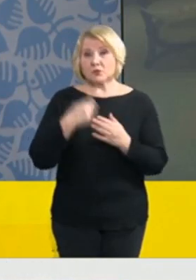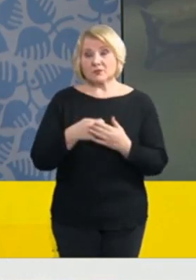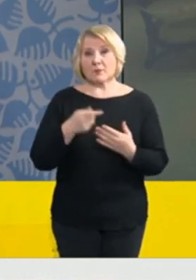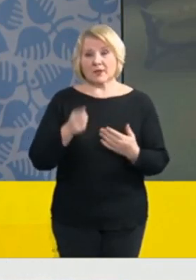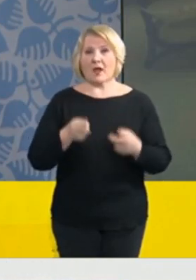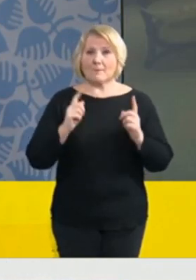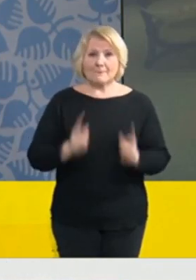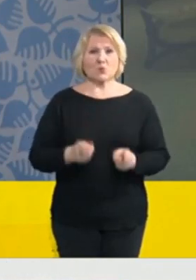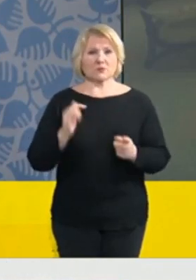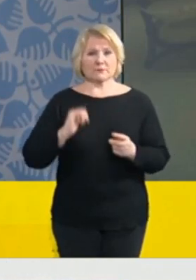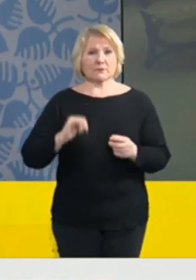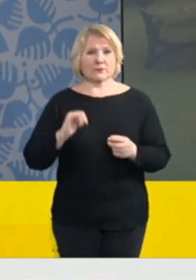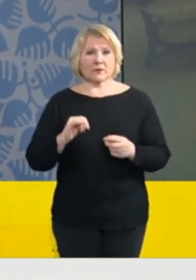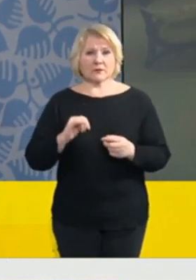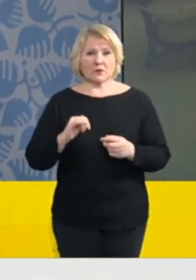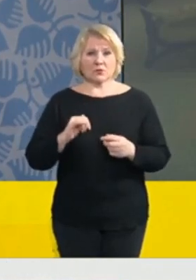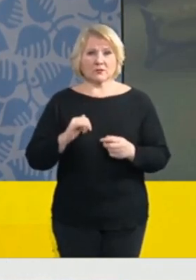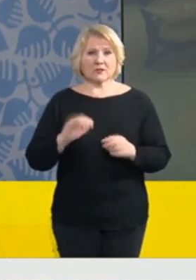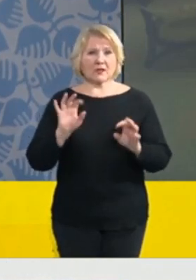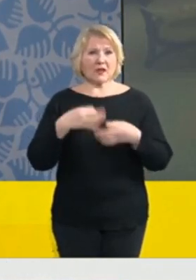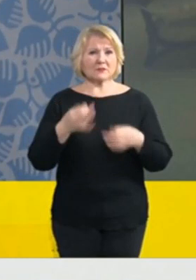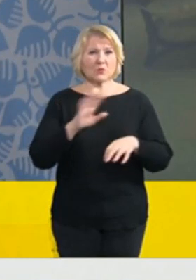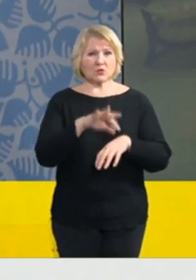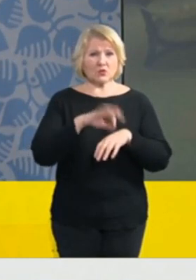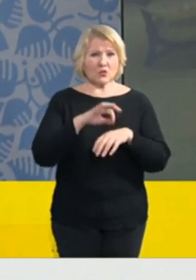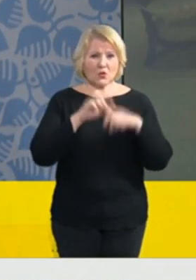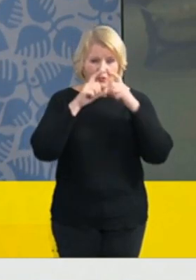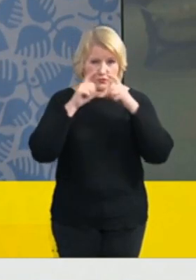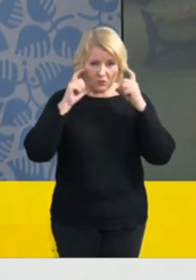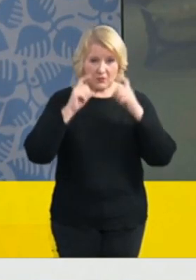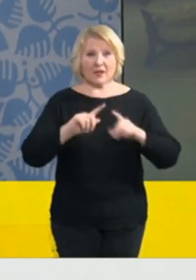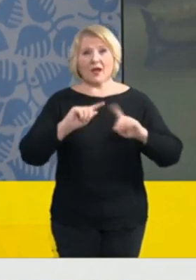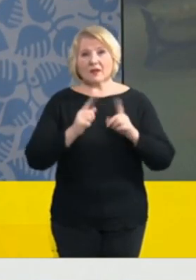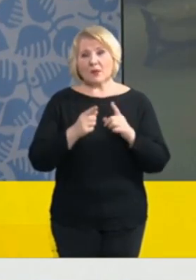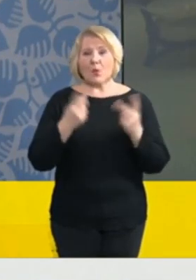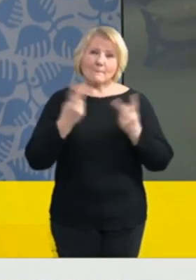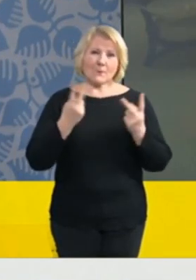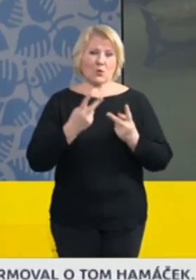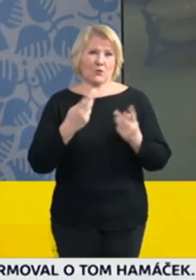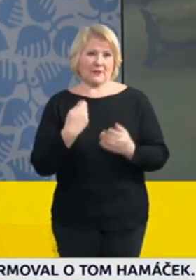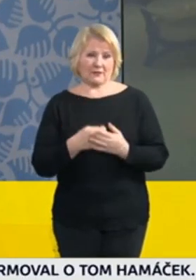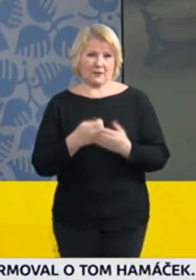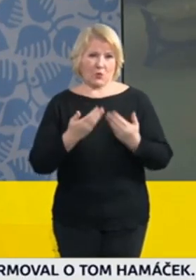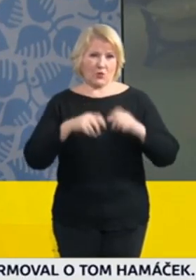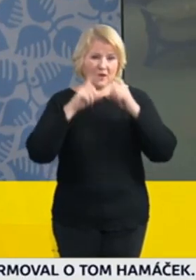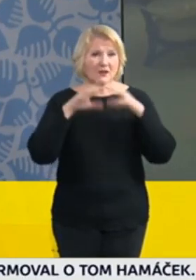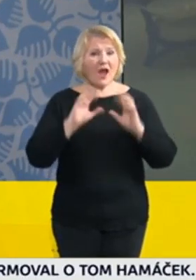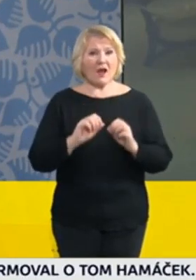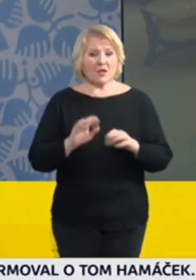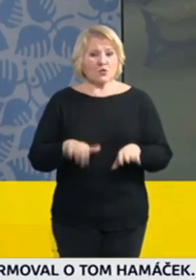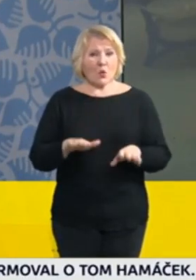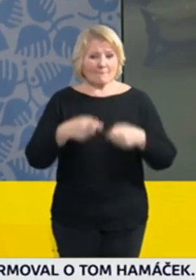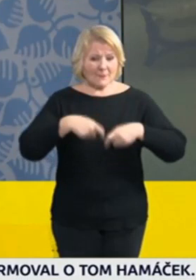minimálně tu chirurgickou roušku nebo podobný ochranný prostředek, nikoliv po domácky vyrobený